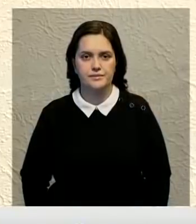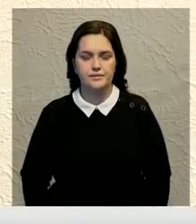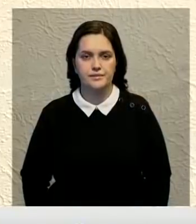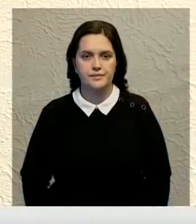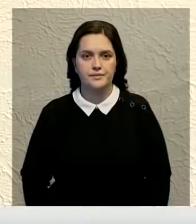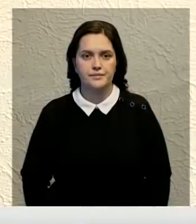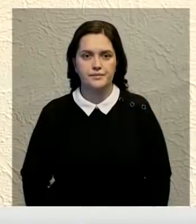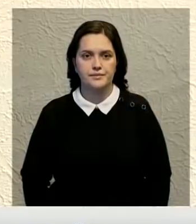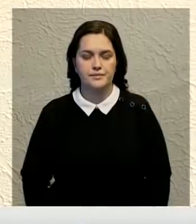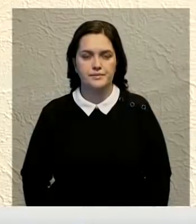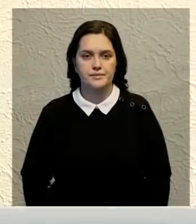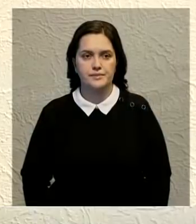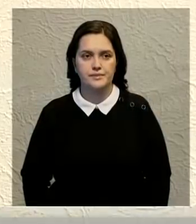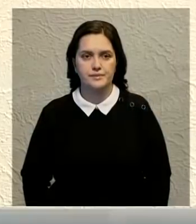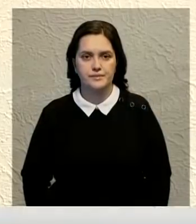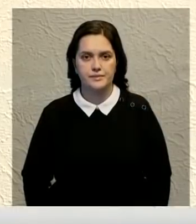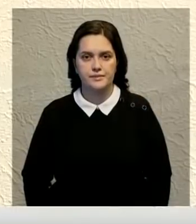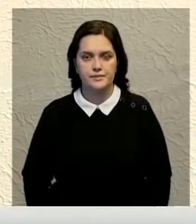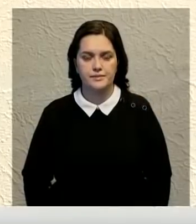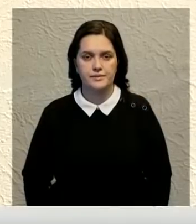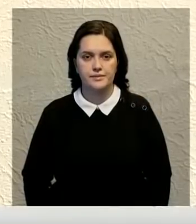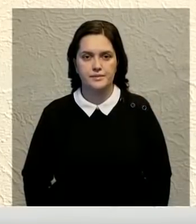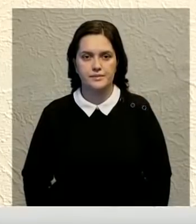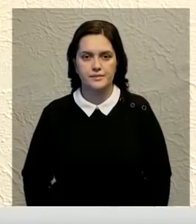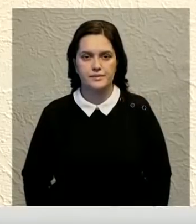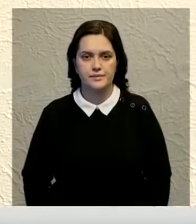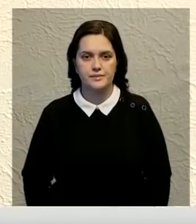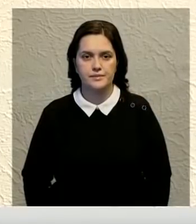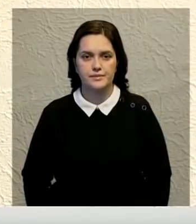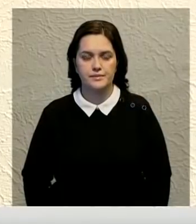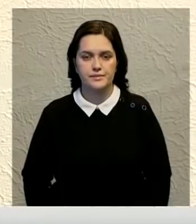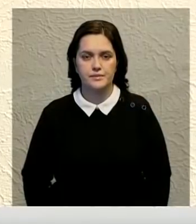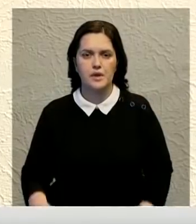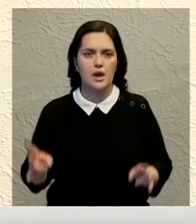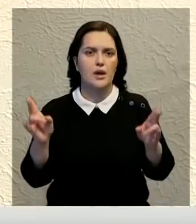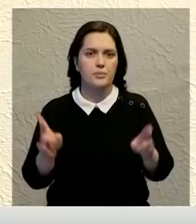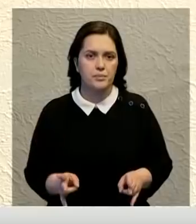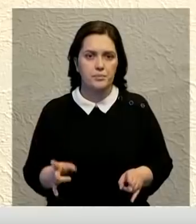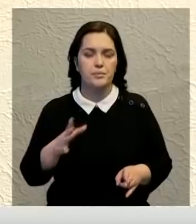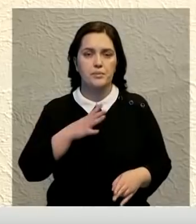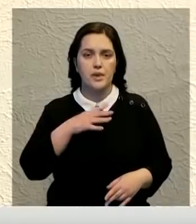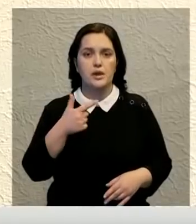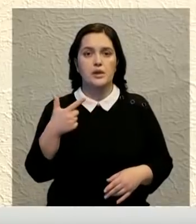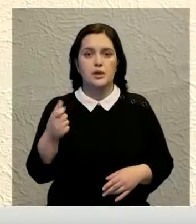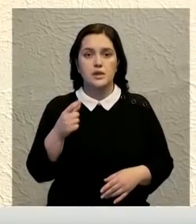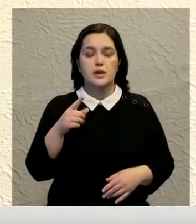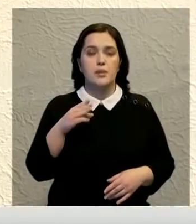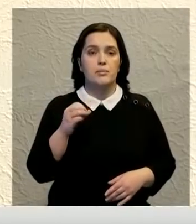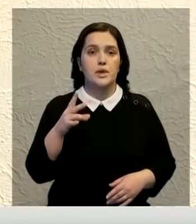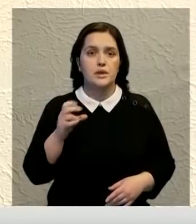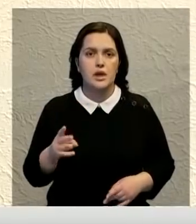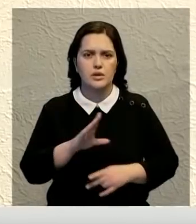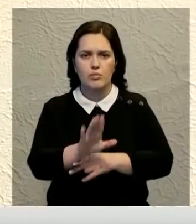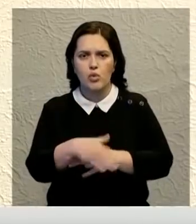В забое произошел выброс большой концентрации газа метан с полным отсутствием